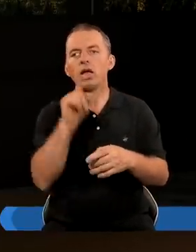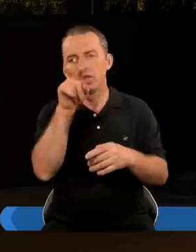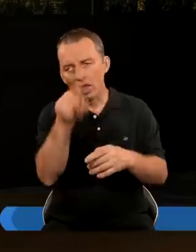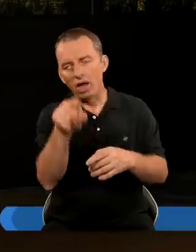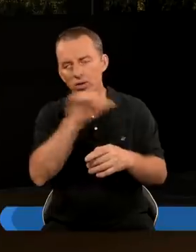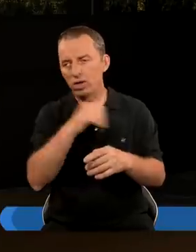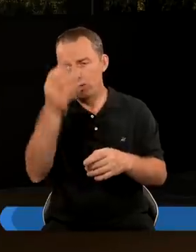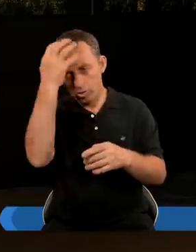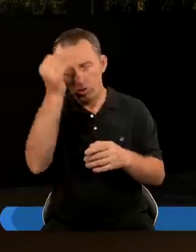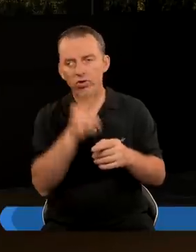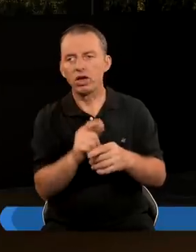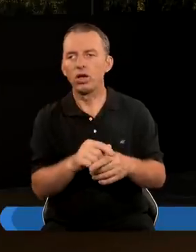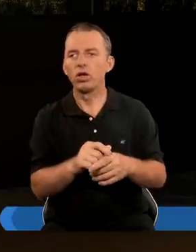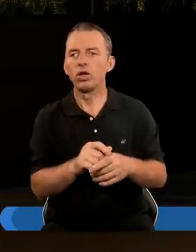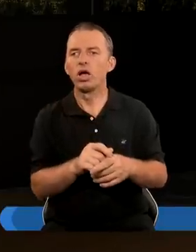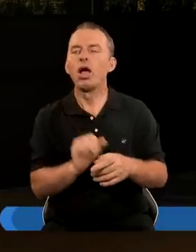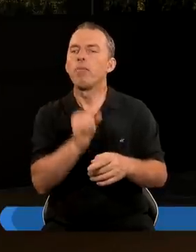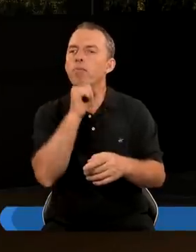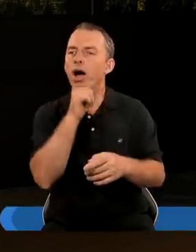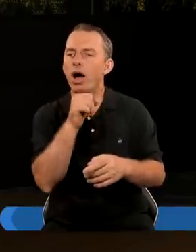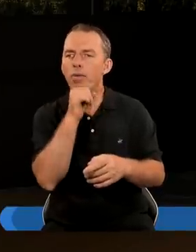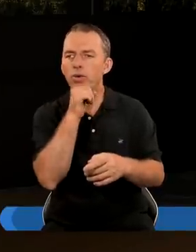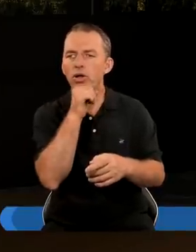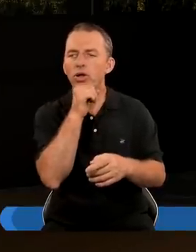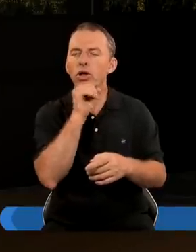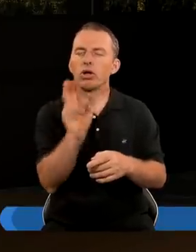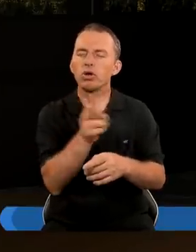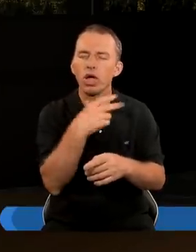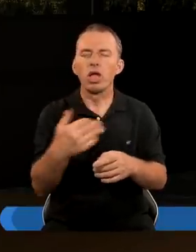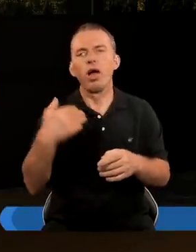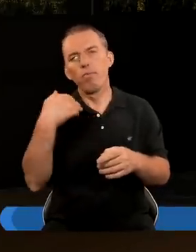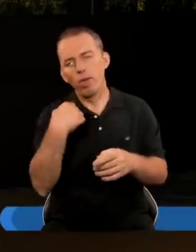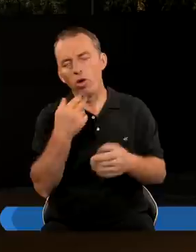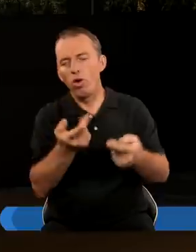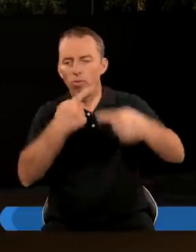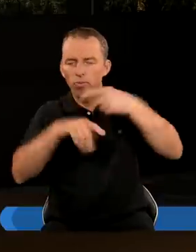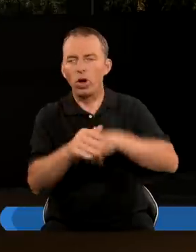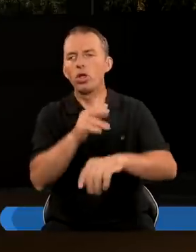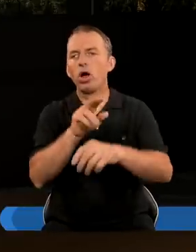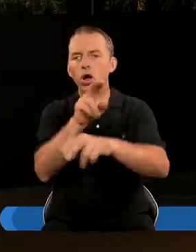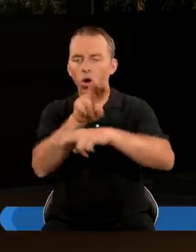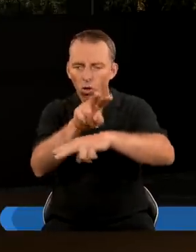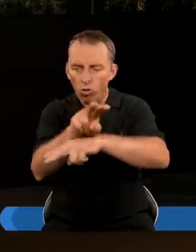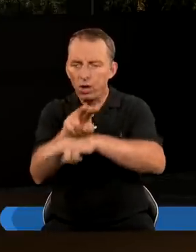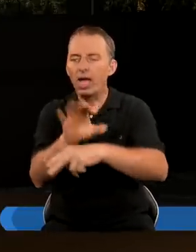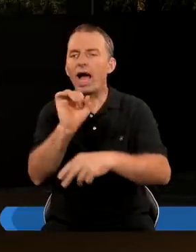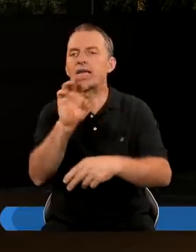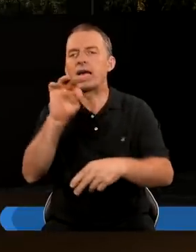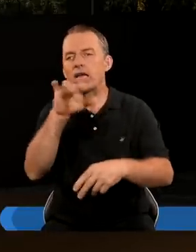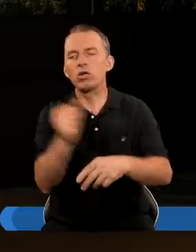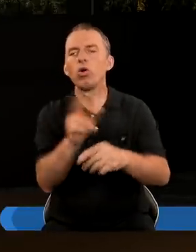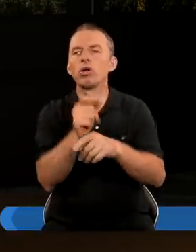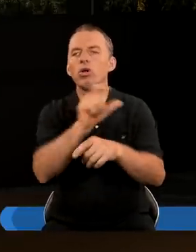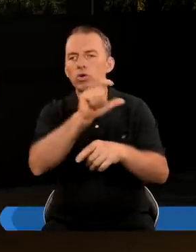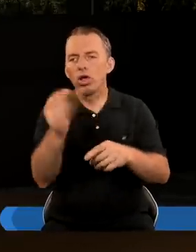królował, tam rządził Babilon miał czasy, kiedy był pod okupacją Na przykład asyryjską Ale miał też